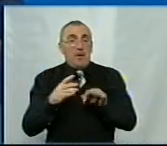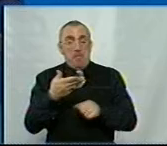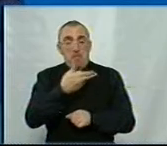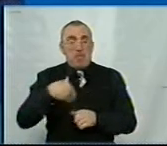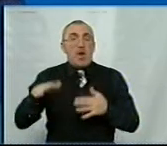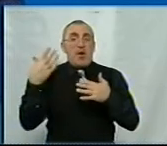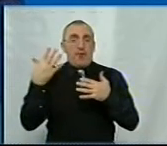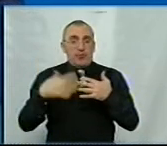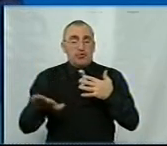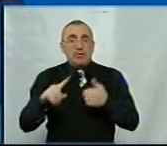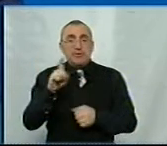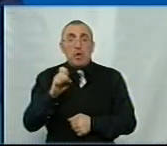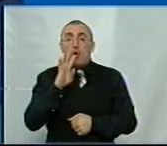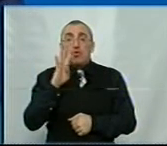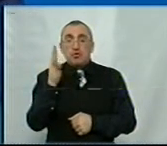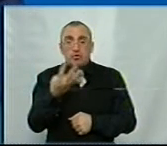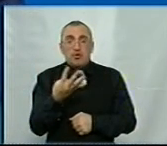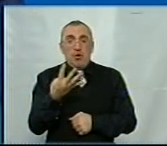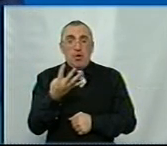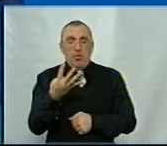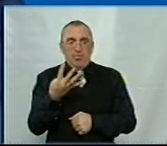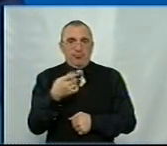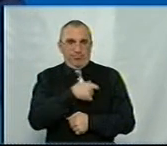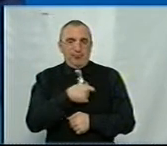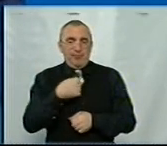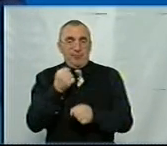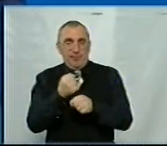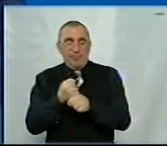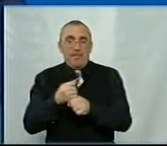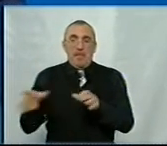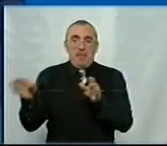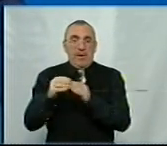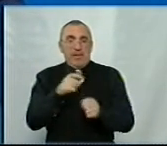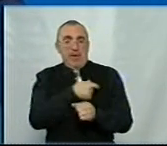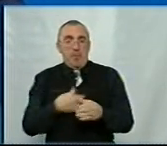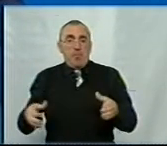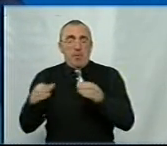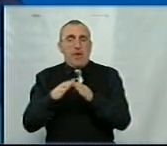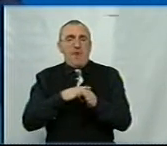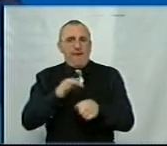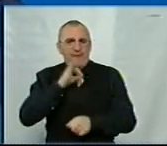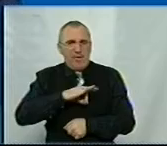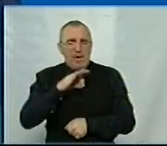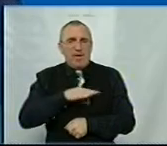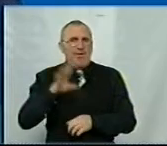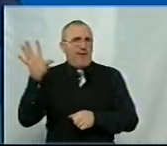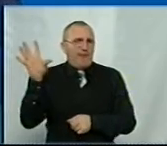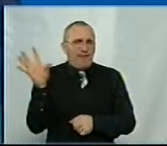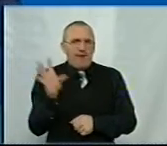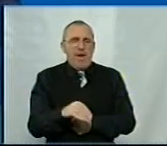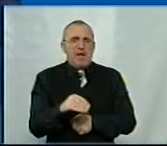за 4 роки каденції спільно з депутатським корпусом використали весь